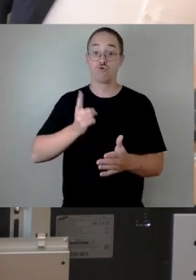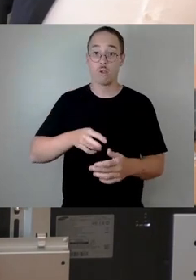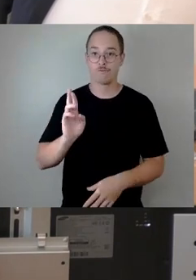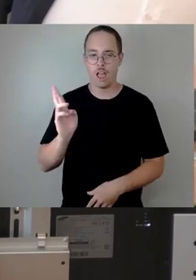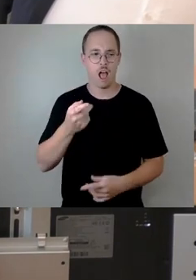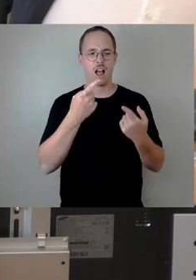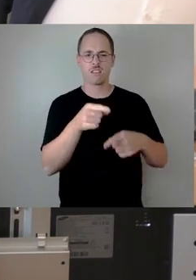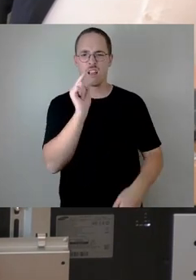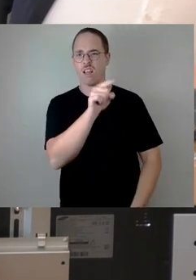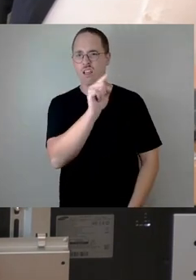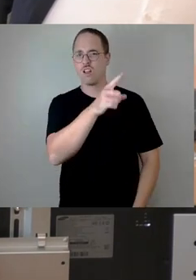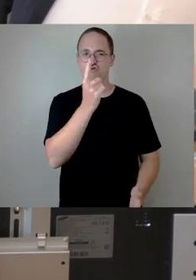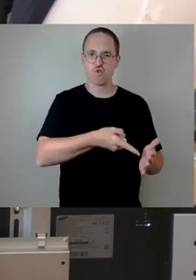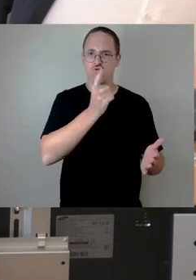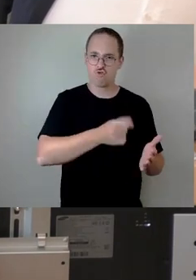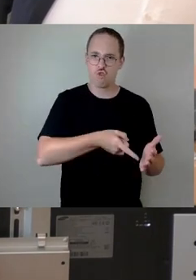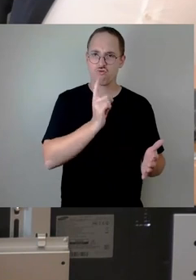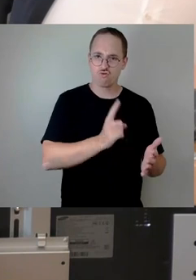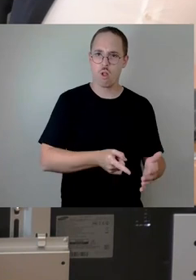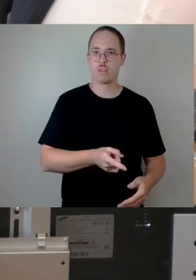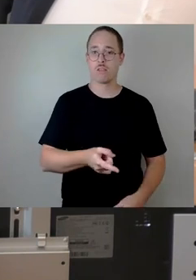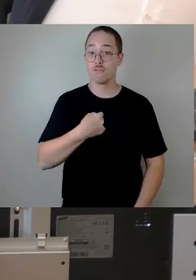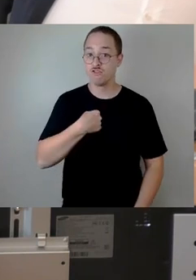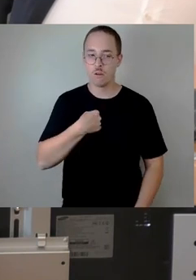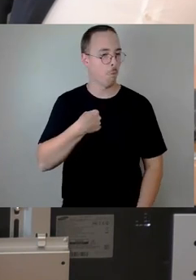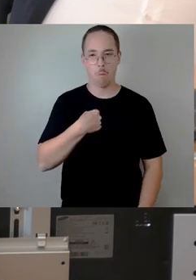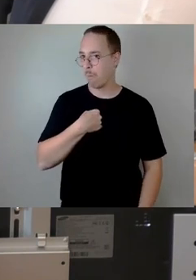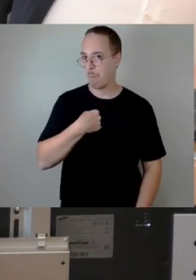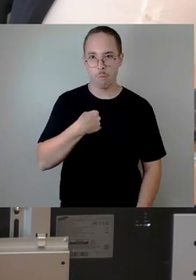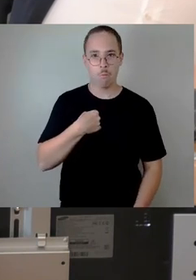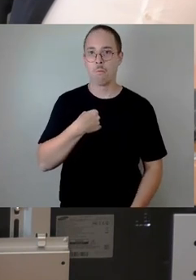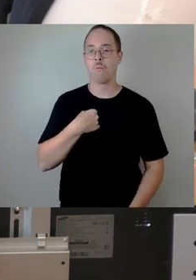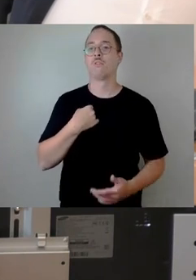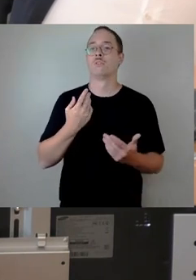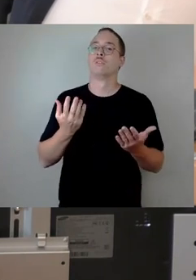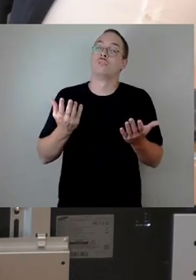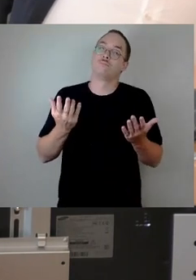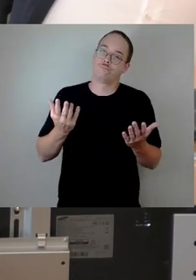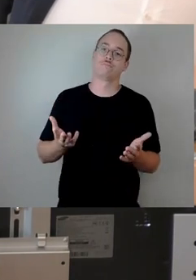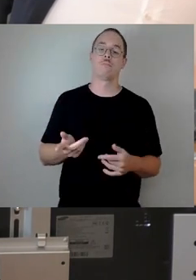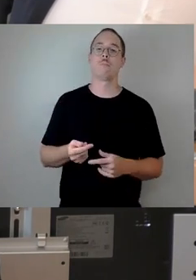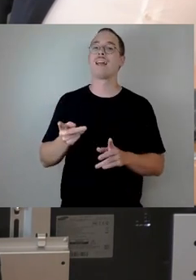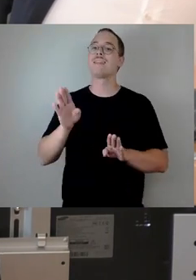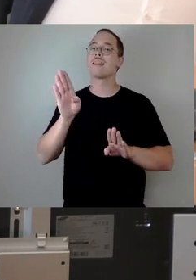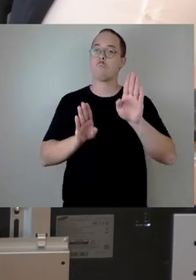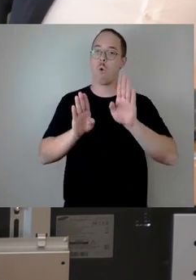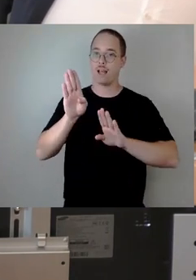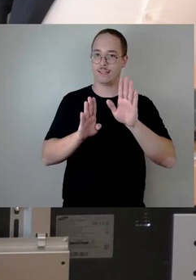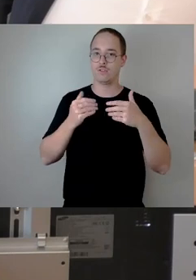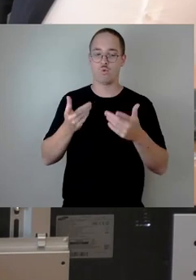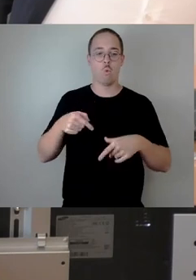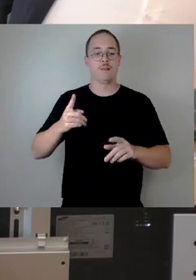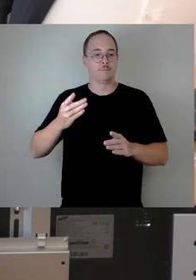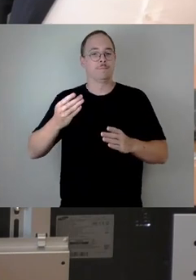Aber die Demokratie bietet uns zum Glück die Möglichkeit für einen Neuanfang. Hier sitzt nicht der alte Rat,